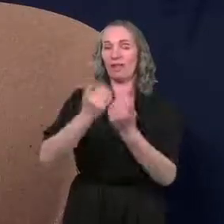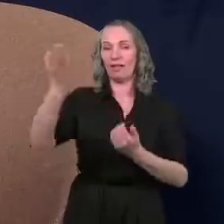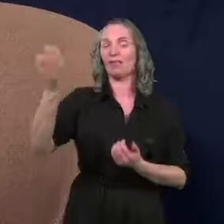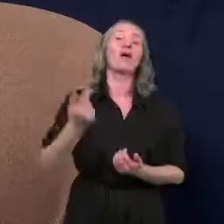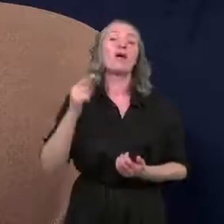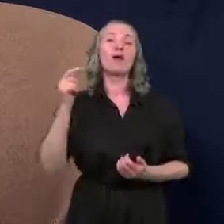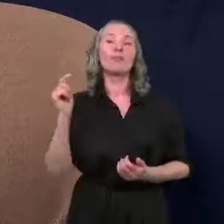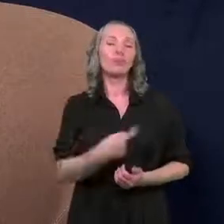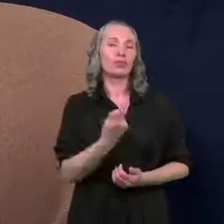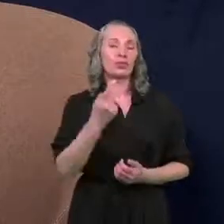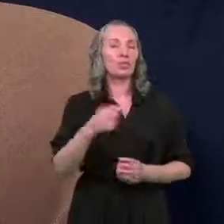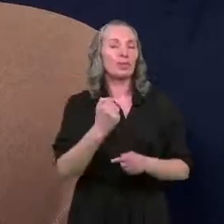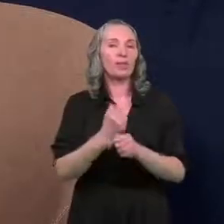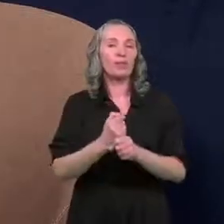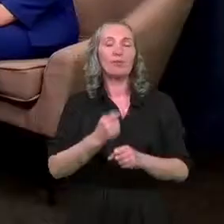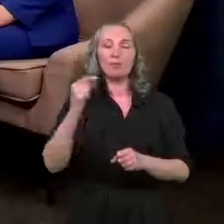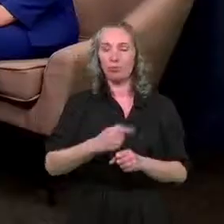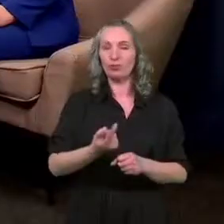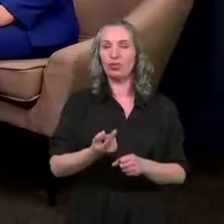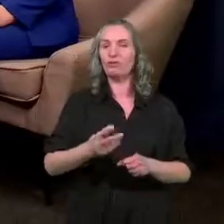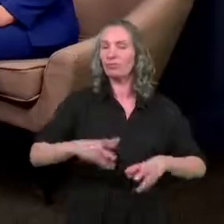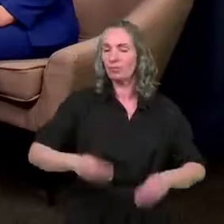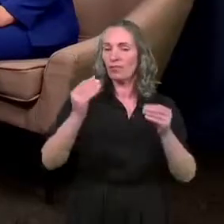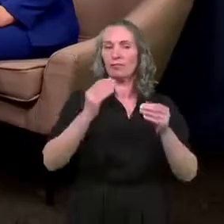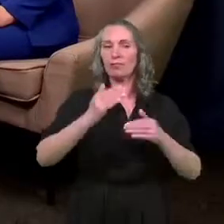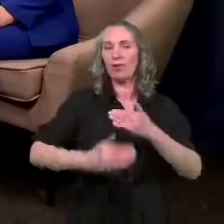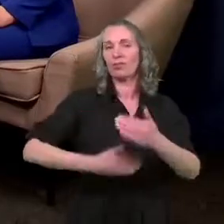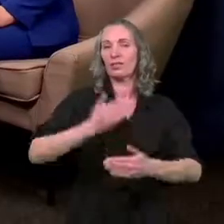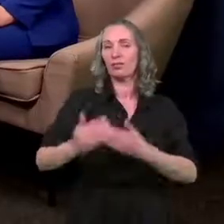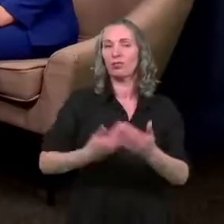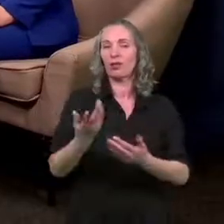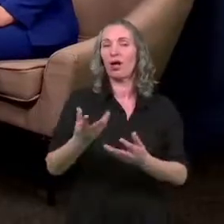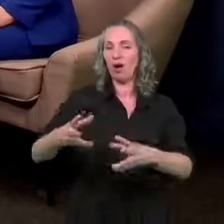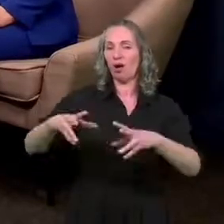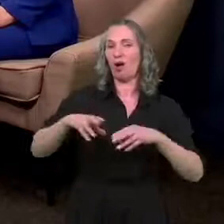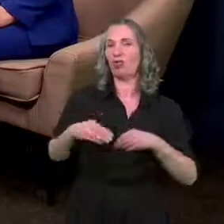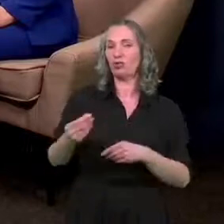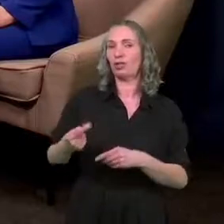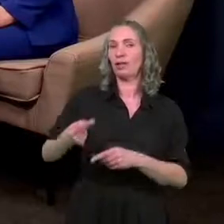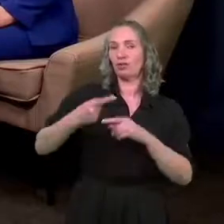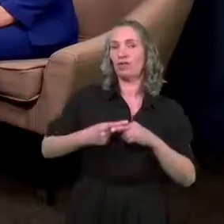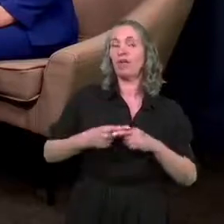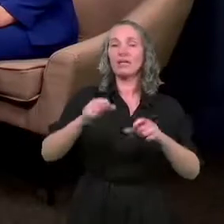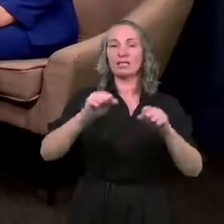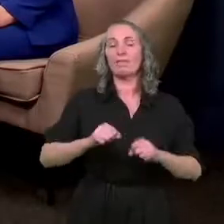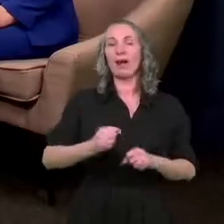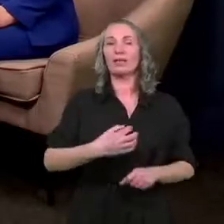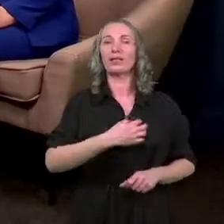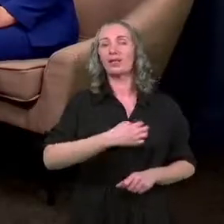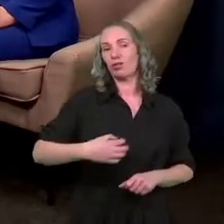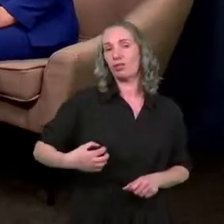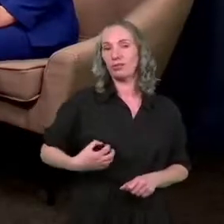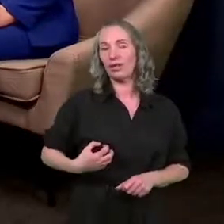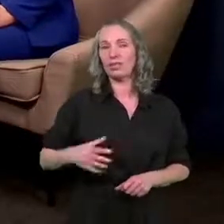była konieczna, abyśmy mogli rozpocząć procedurę uzyskania dofinansowania z Banku Gospodarstwa